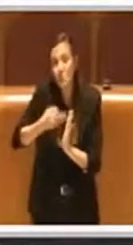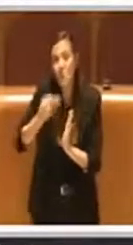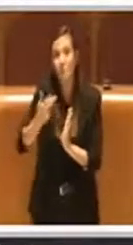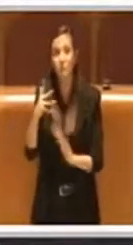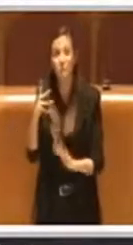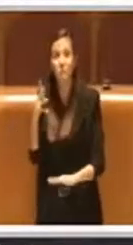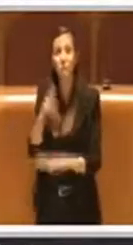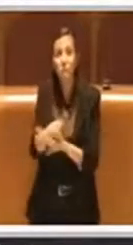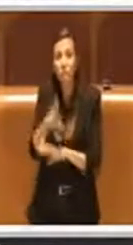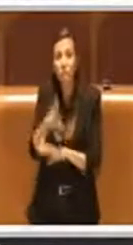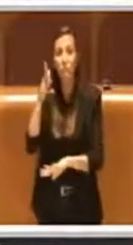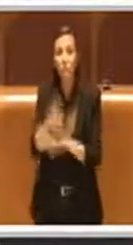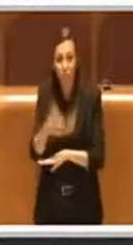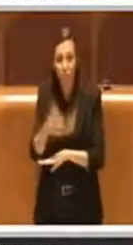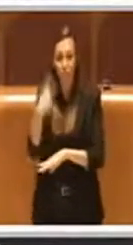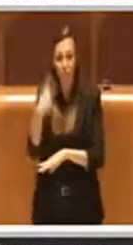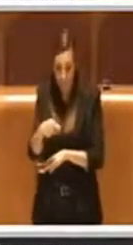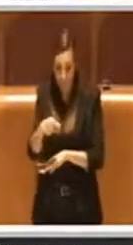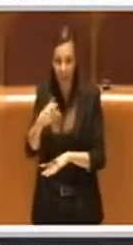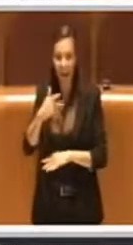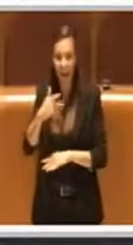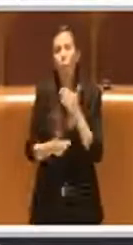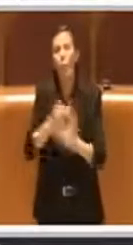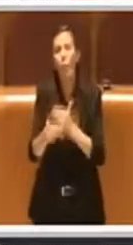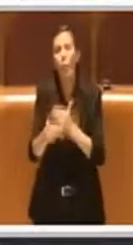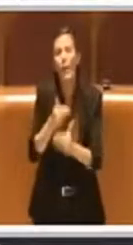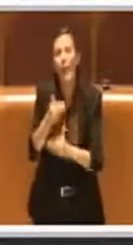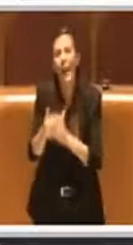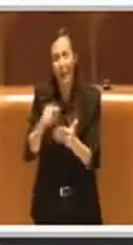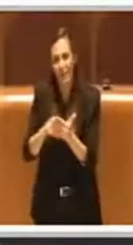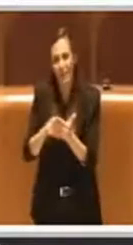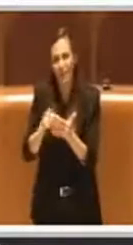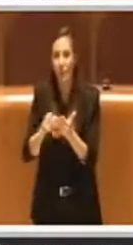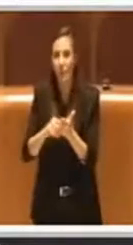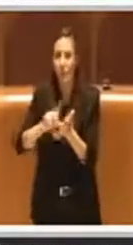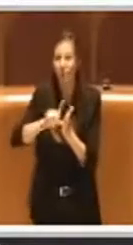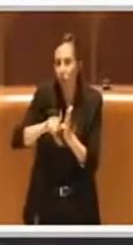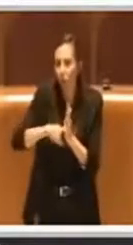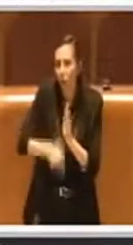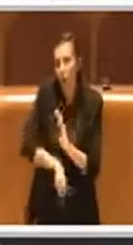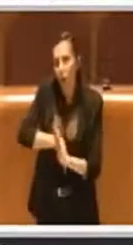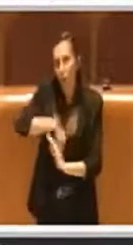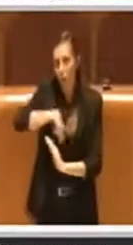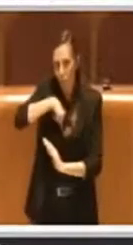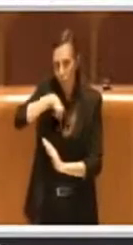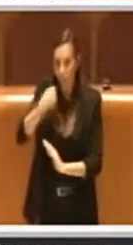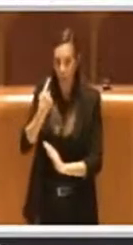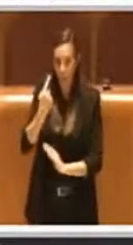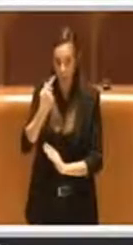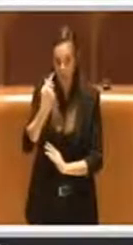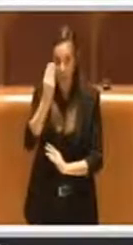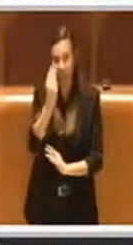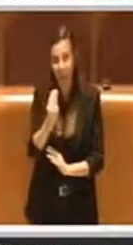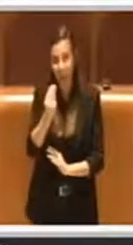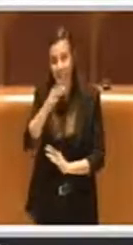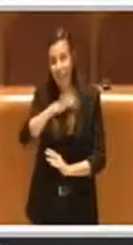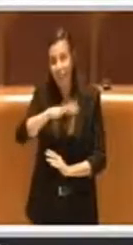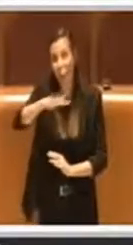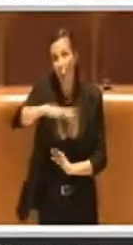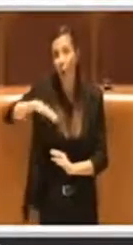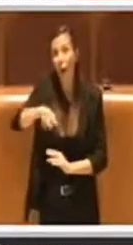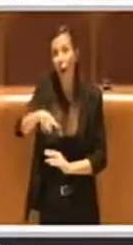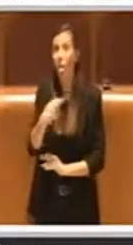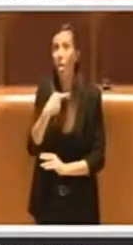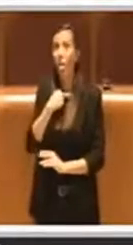intervento per rivedere gli appesentimenti burocratici ai quali costringe gli enti locali e lo scarso